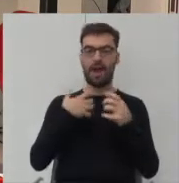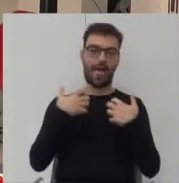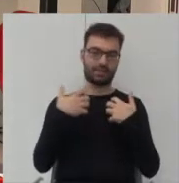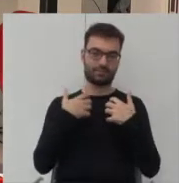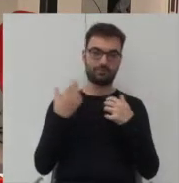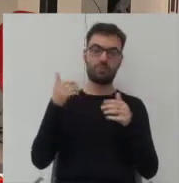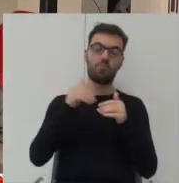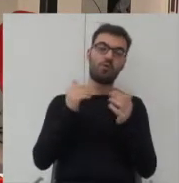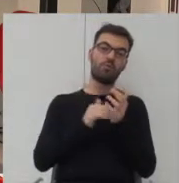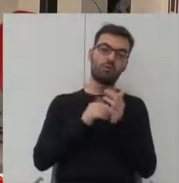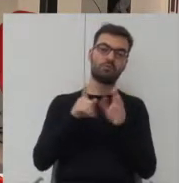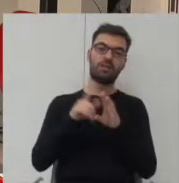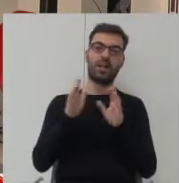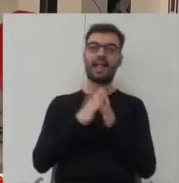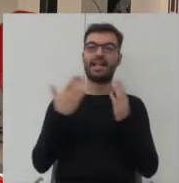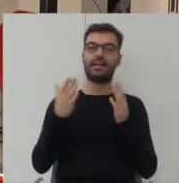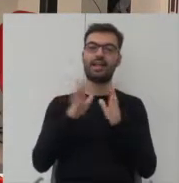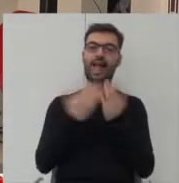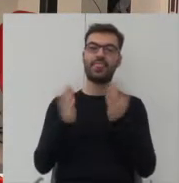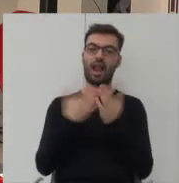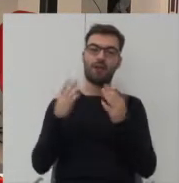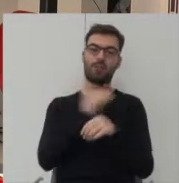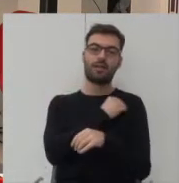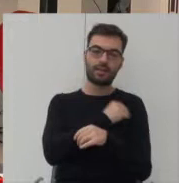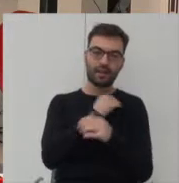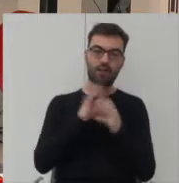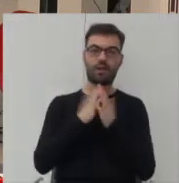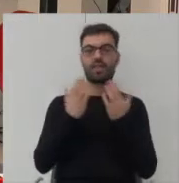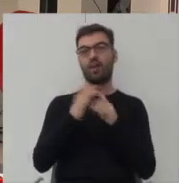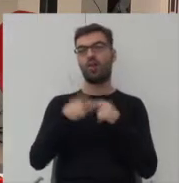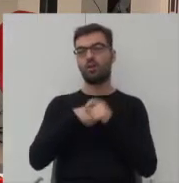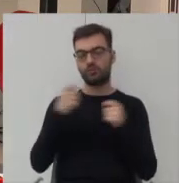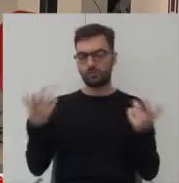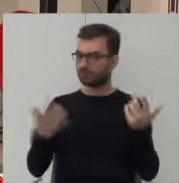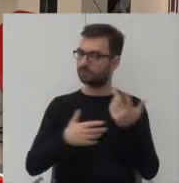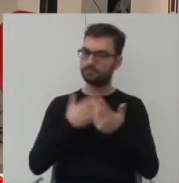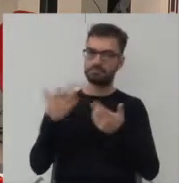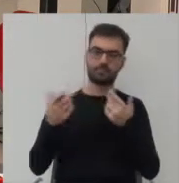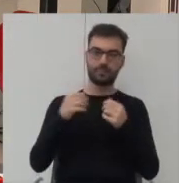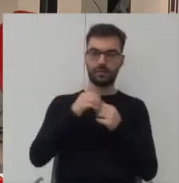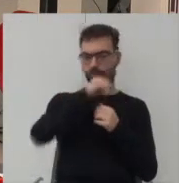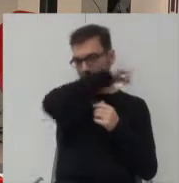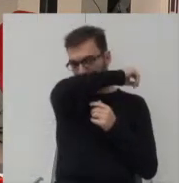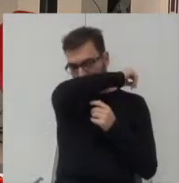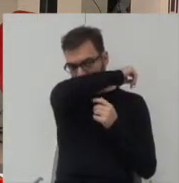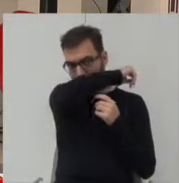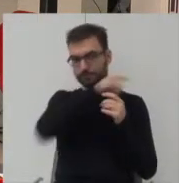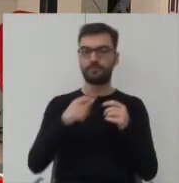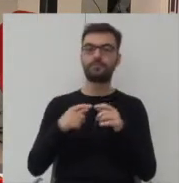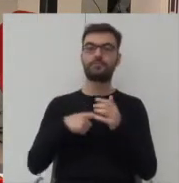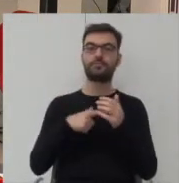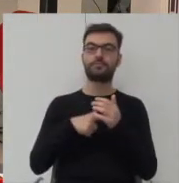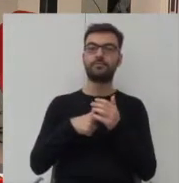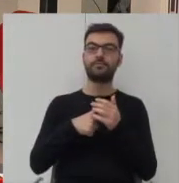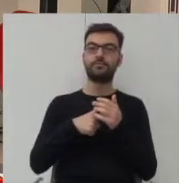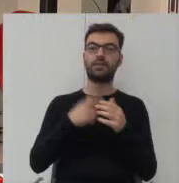potrzebny byłby także katalog materiałów rozwiązań projektowych który który